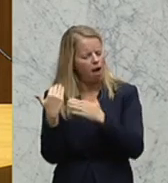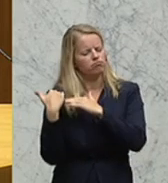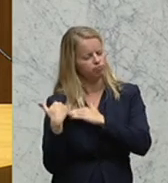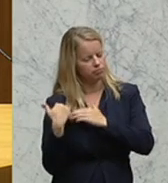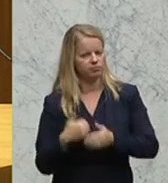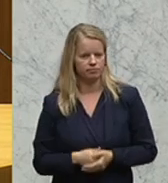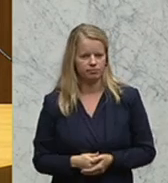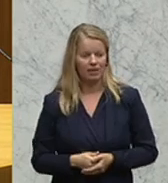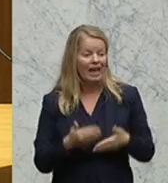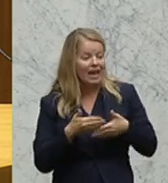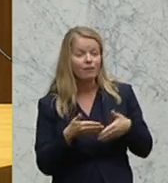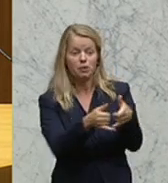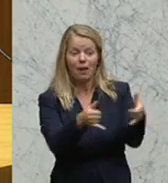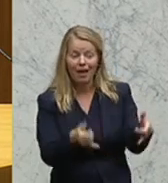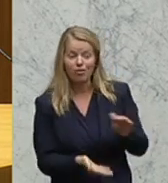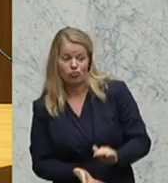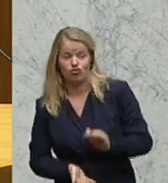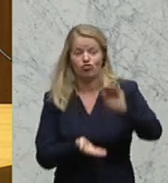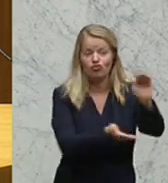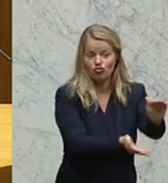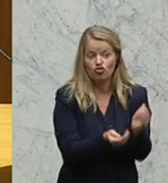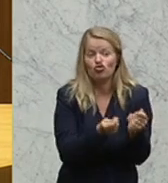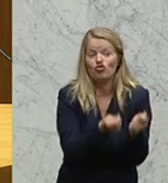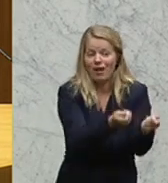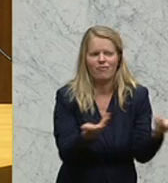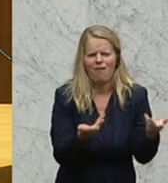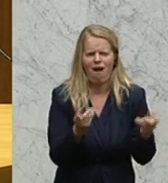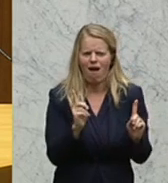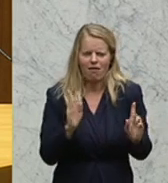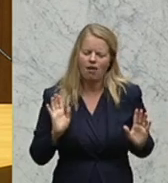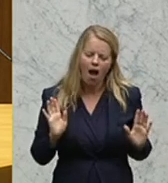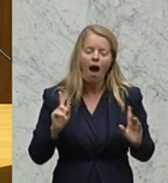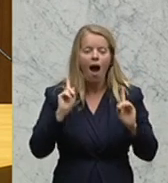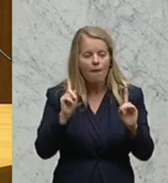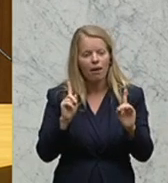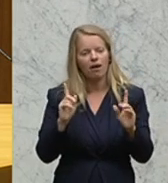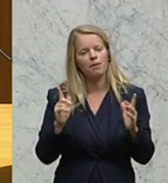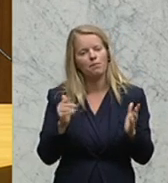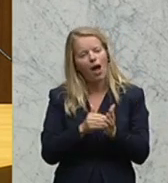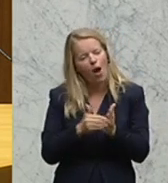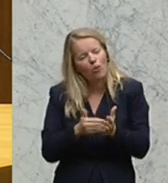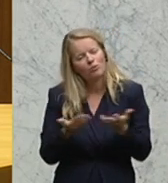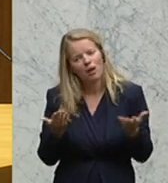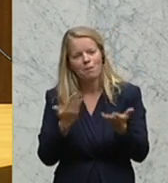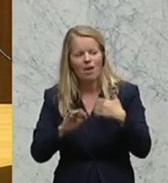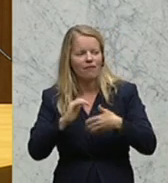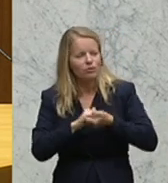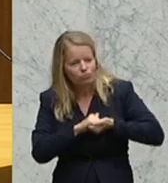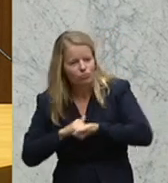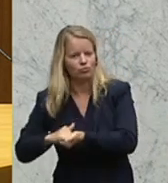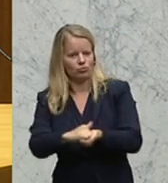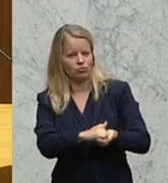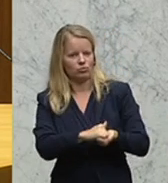Hilfspaket als Geschenk. Auf der anderen Seite verlangt es aber mehr als nur die europäische Solidarität, sowohl auch das